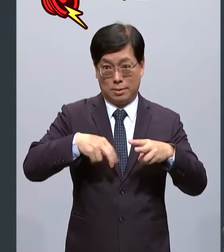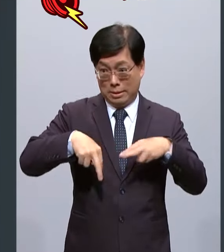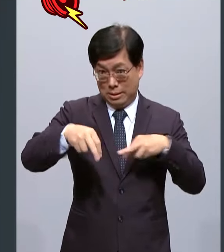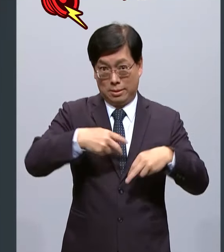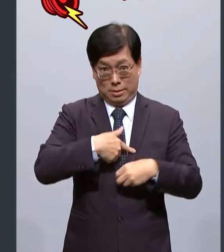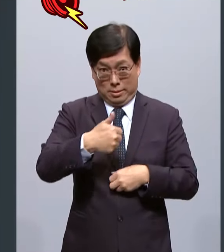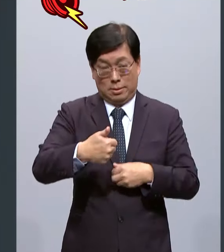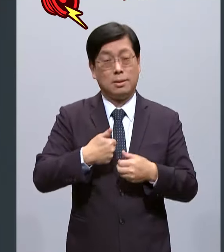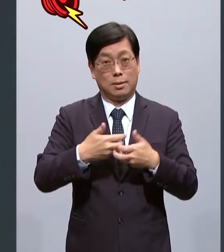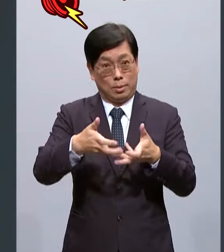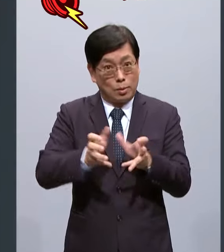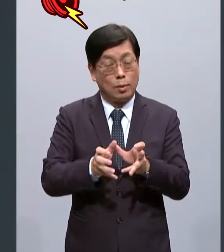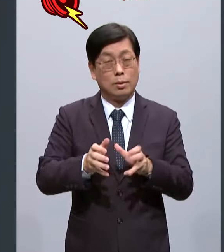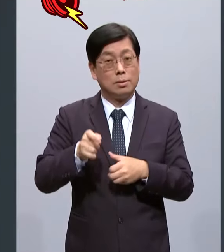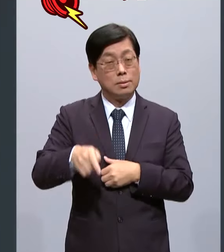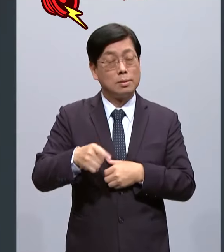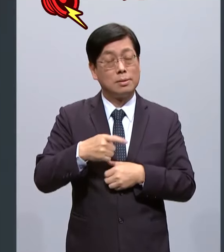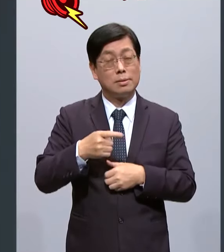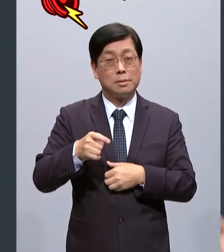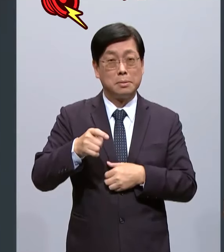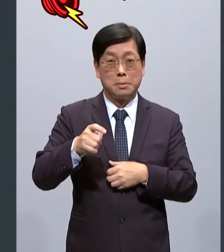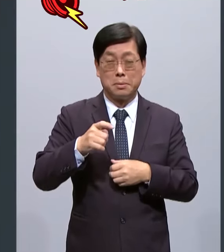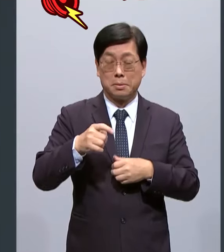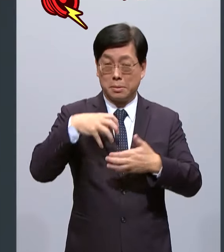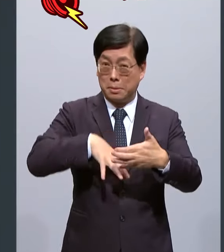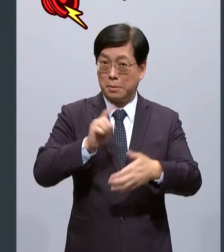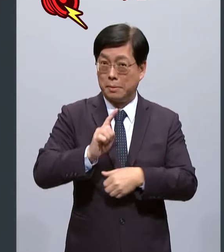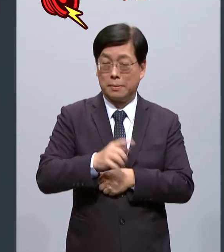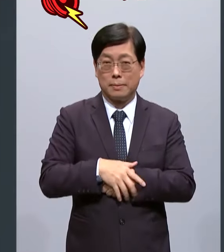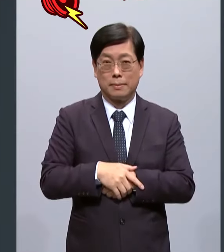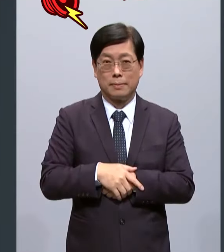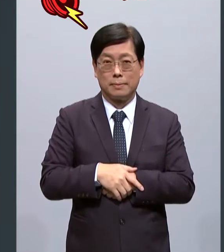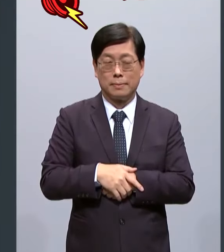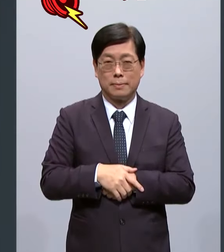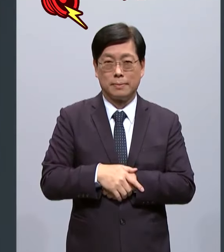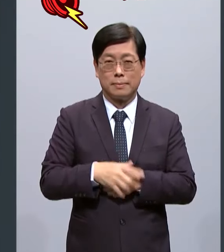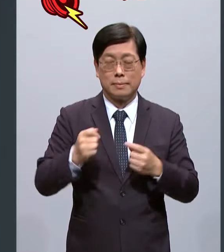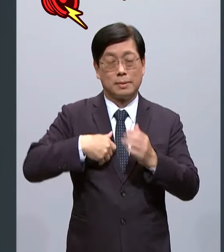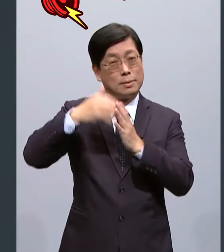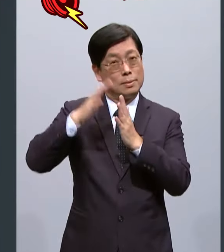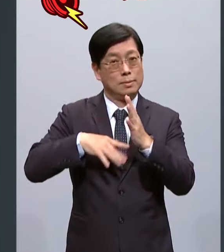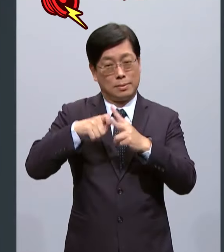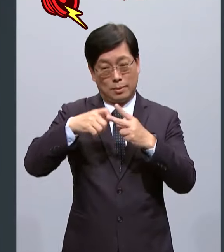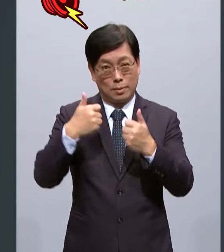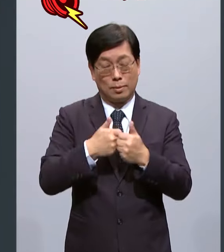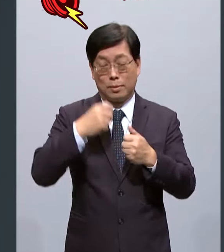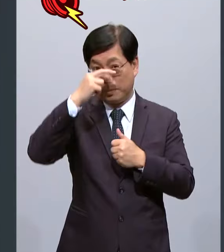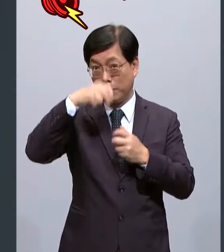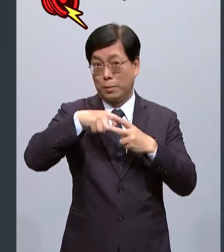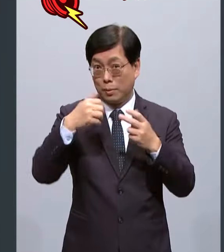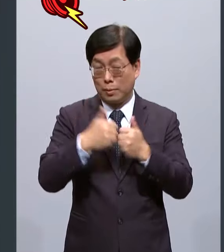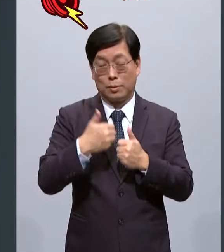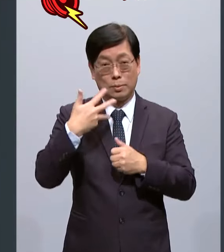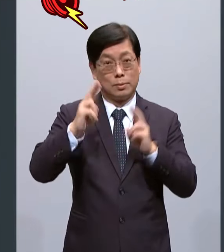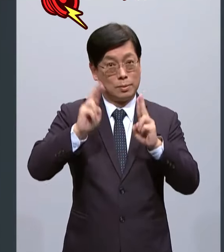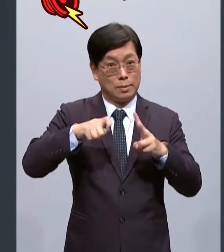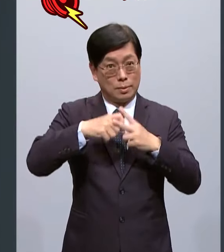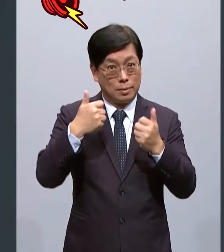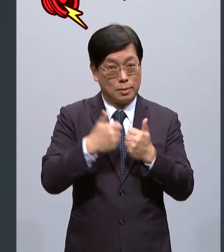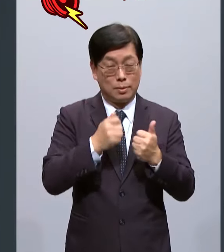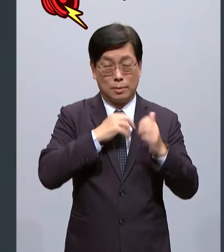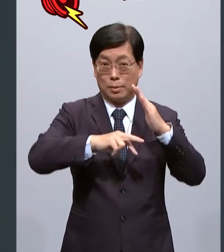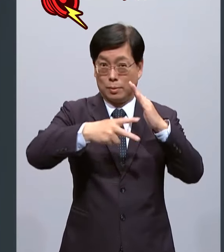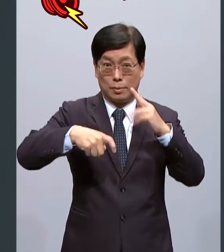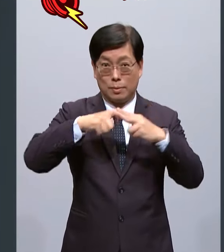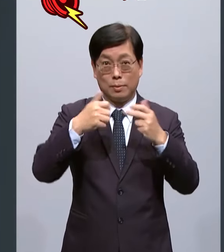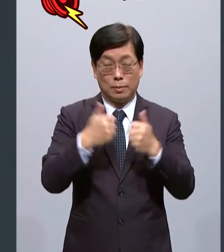十几个职业工会基本上包括了油漆工会玻璃工会水电工会装